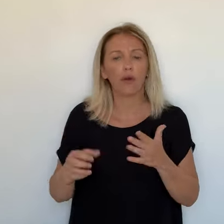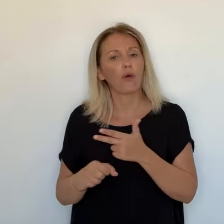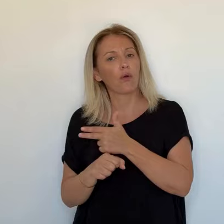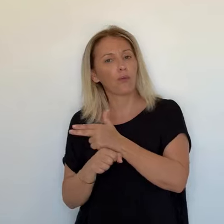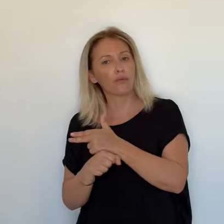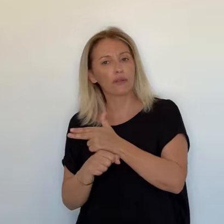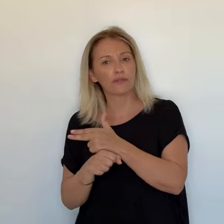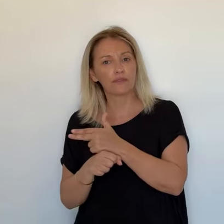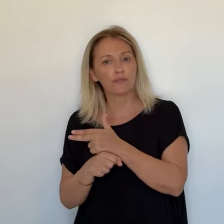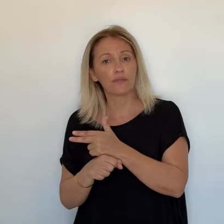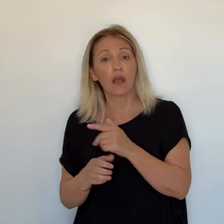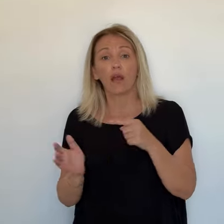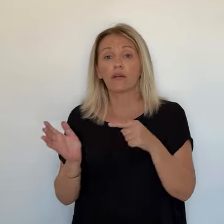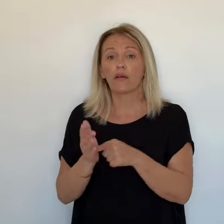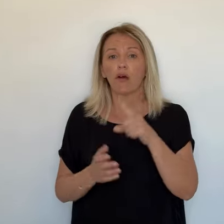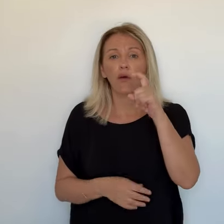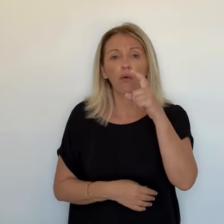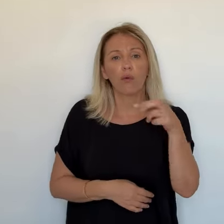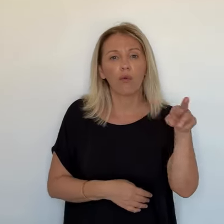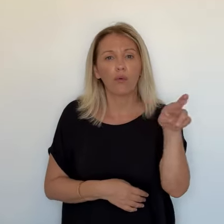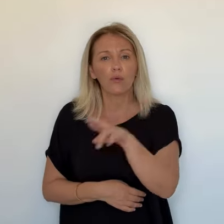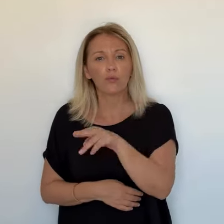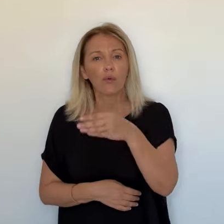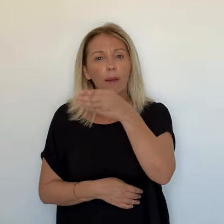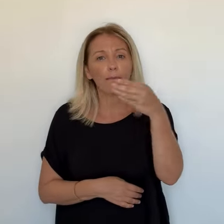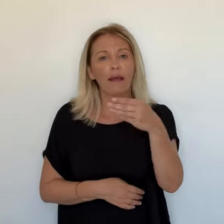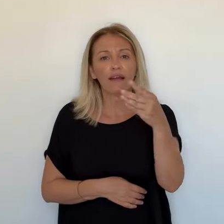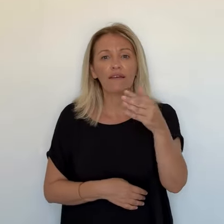je vais à la salle de bain et je remplis mes bouteilles d'eau.